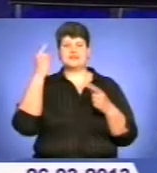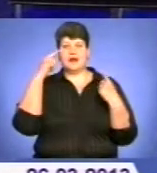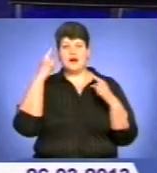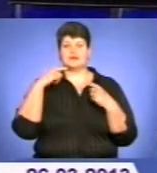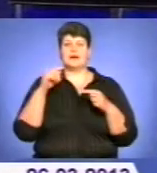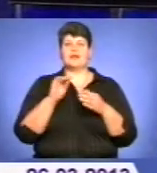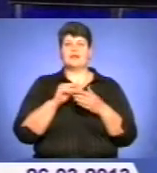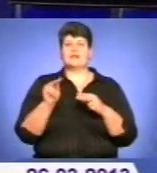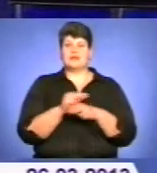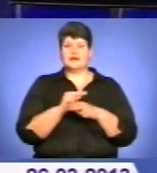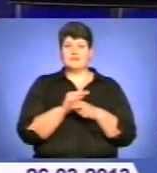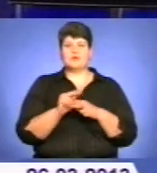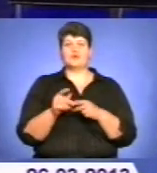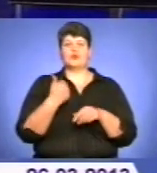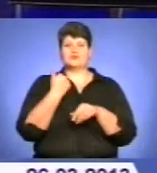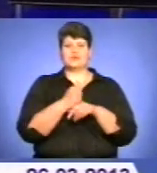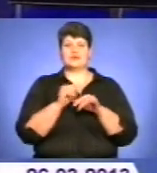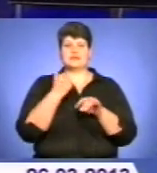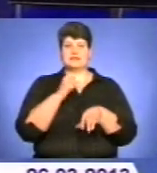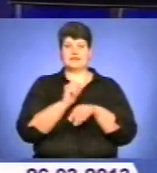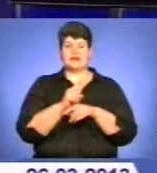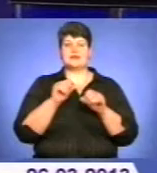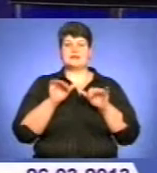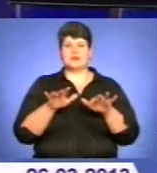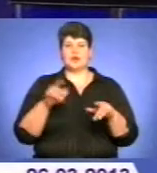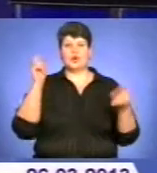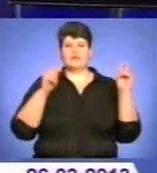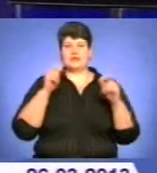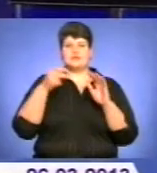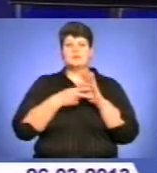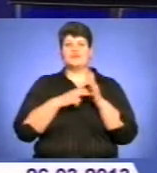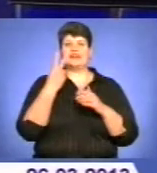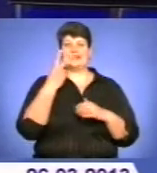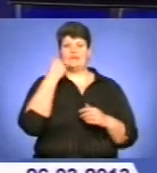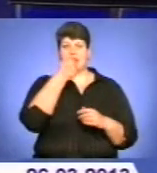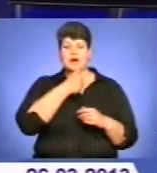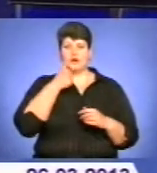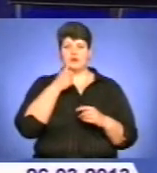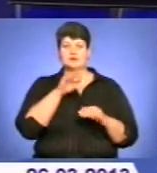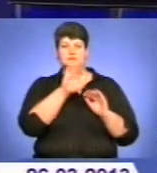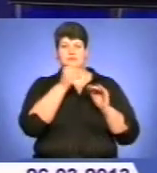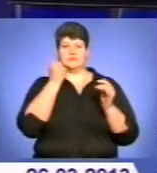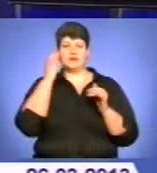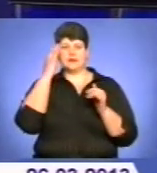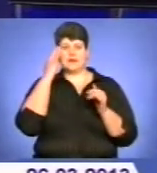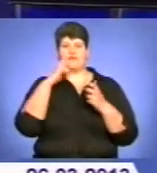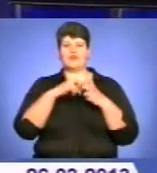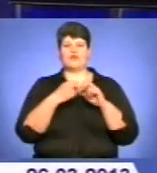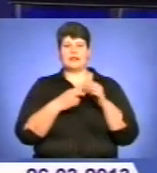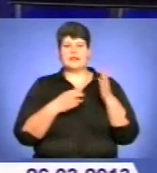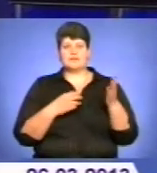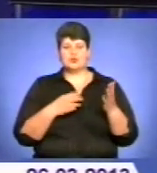психологів – основні завдання заходу. Конференцію планували понад два роки, запозичивши ідеї в Івано-Франківську.